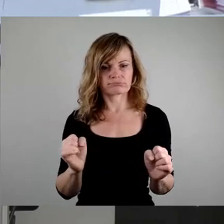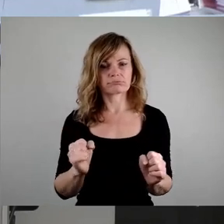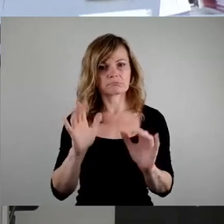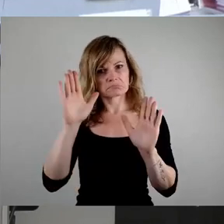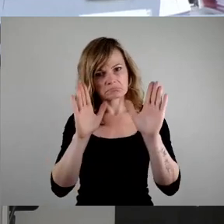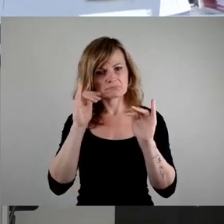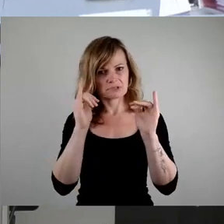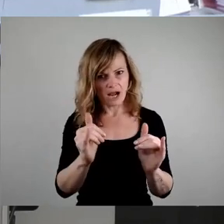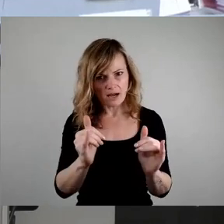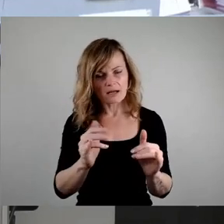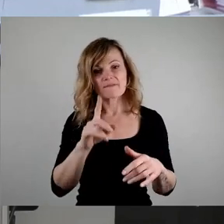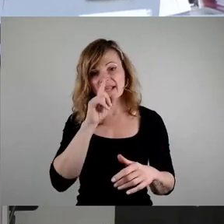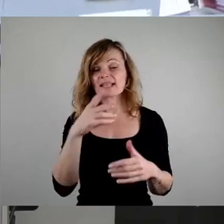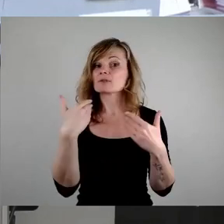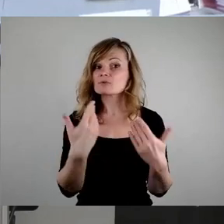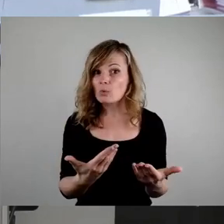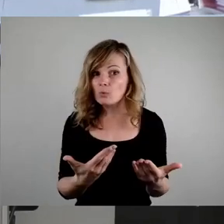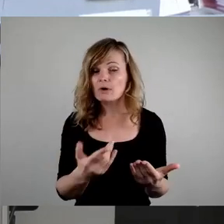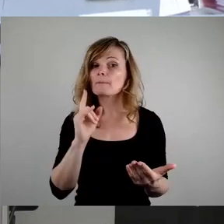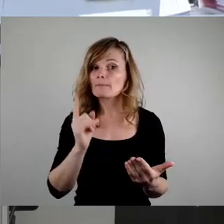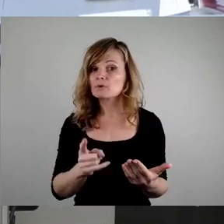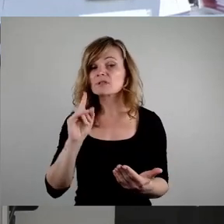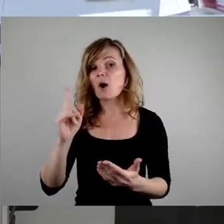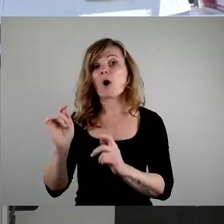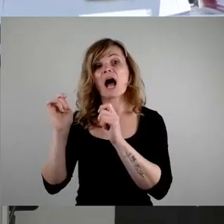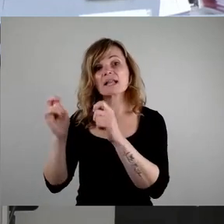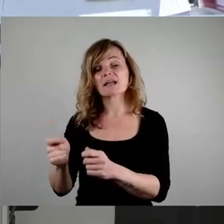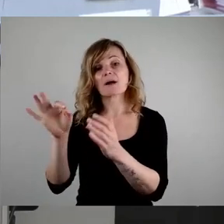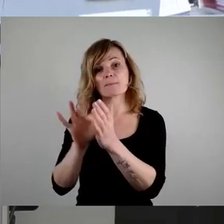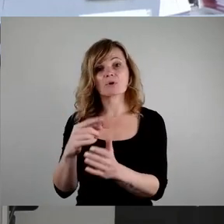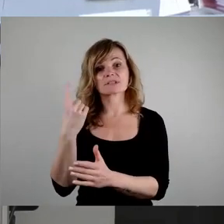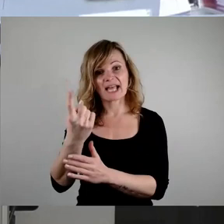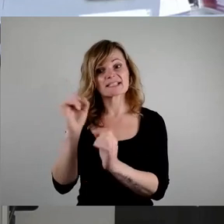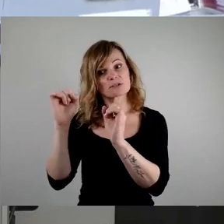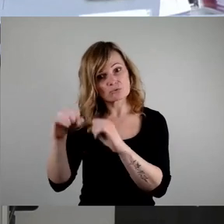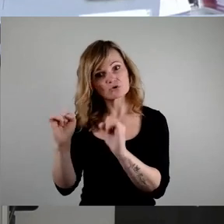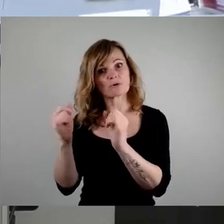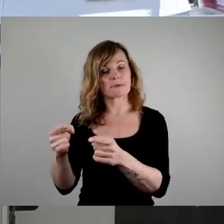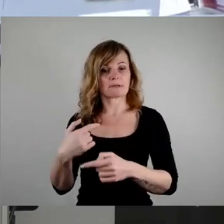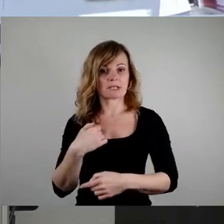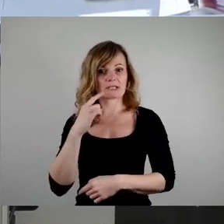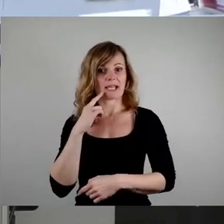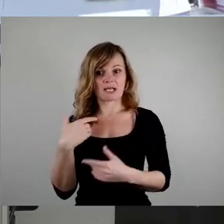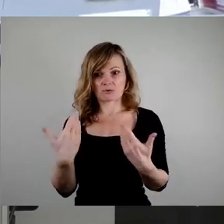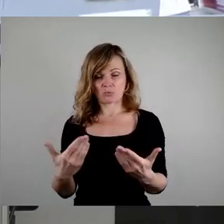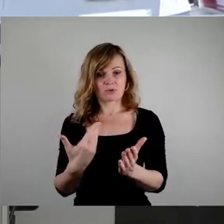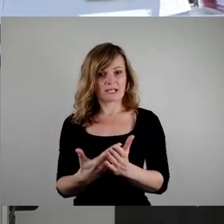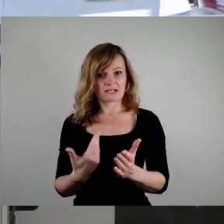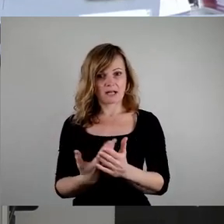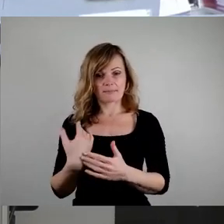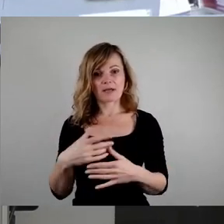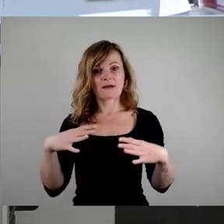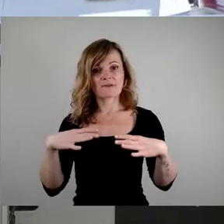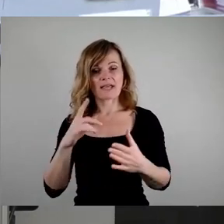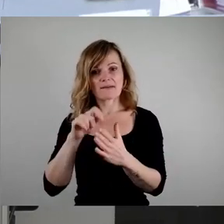bedeuten, auch dem Antrag in Punkt 1 zustimmen. Ich gehe also davon aus, dass auch die Freien Wille es